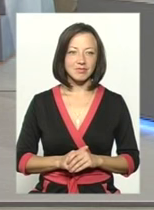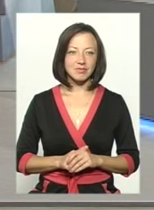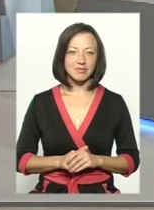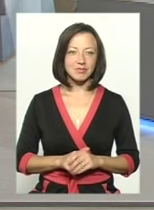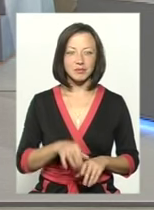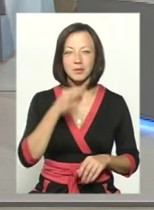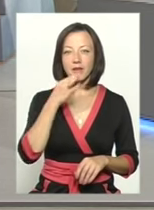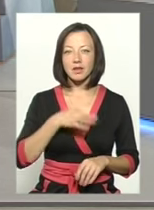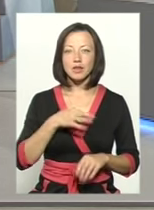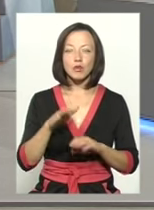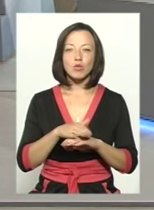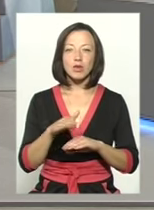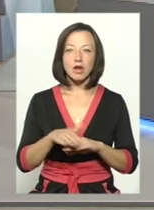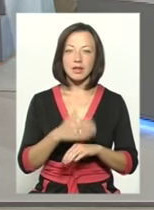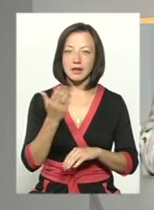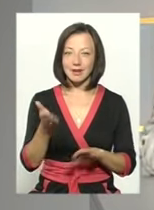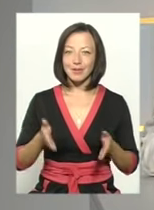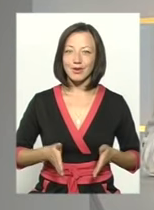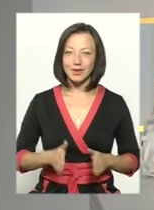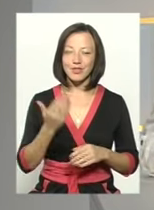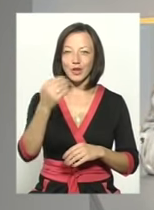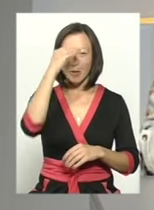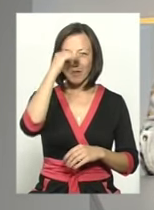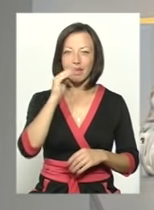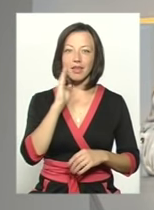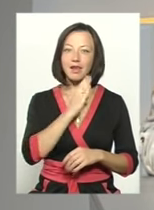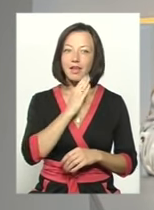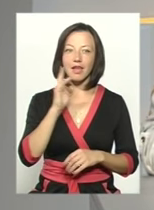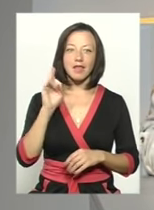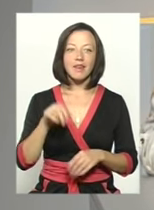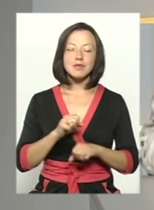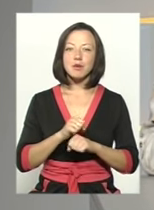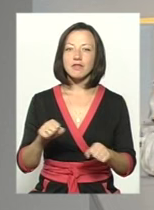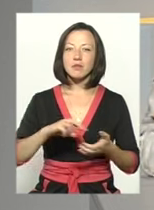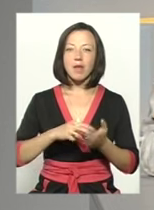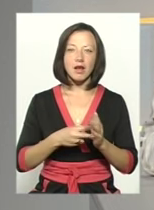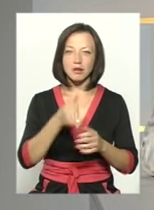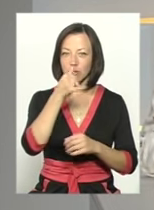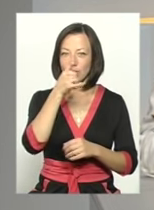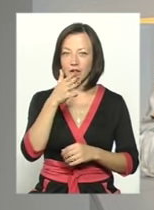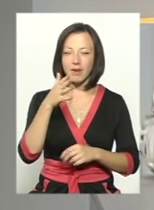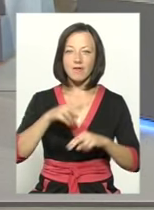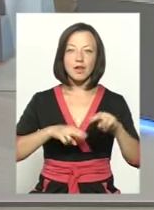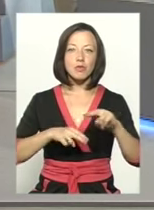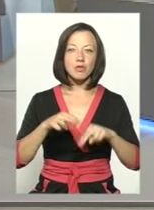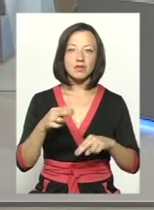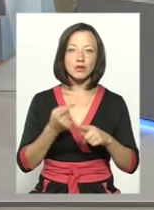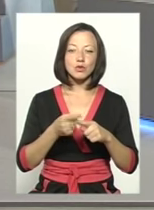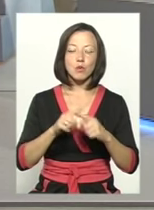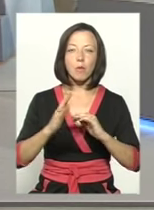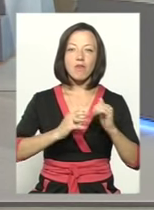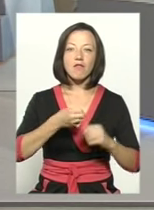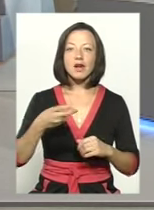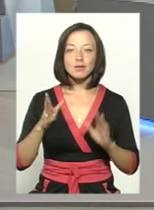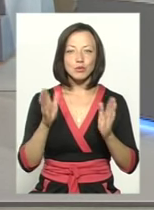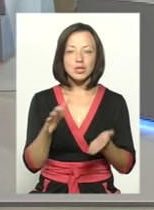Скажи, будь ласка, Роман, напевно, коли ти народився, твої батьки навіть в найсміливіших планах не могли вибудувати от ту професію,